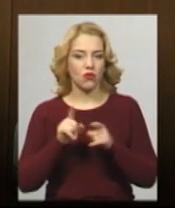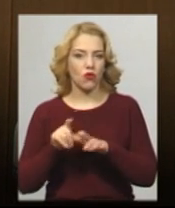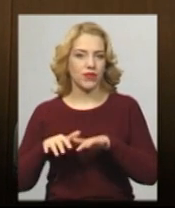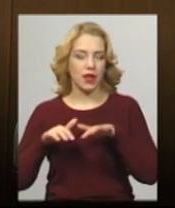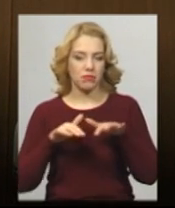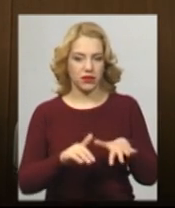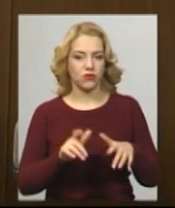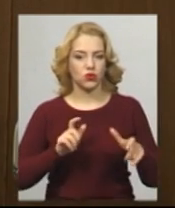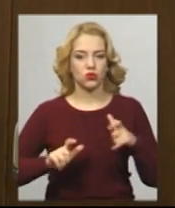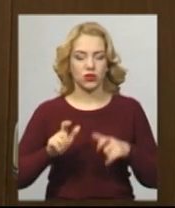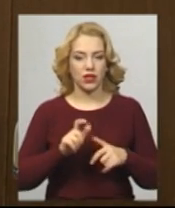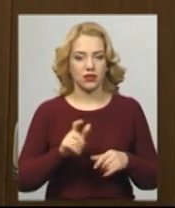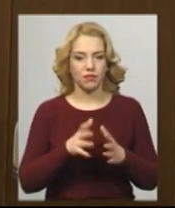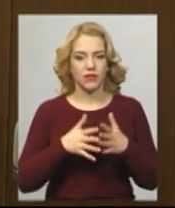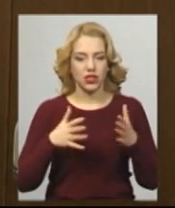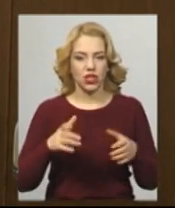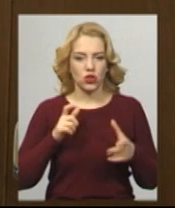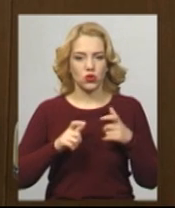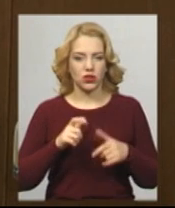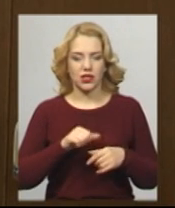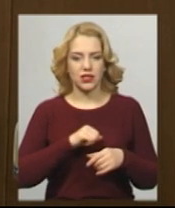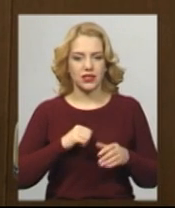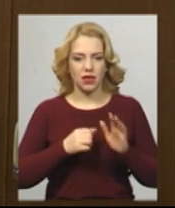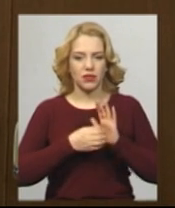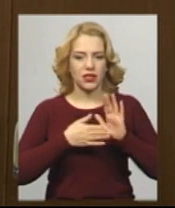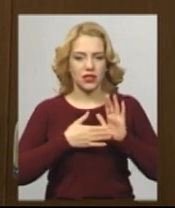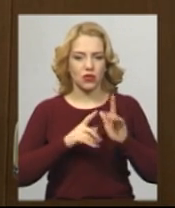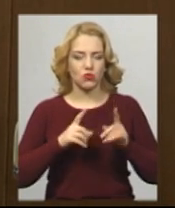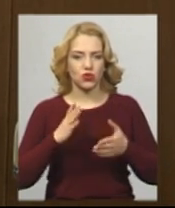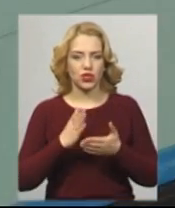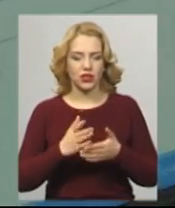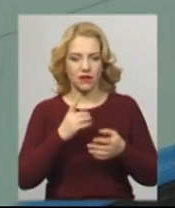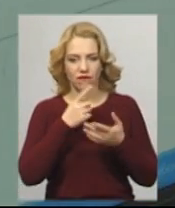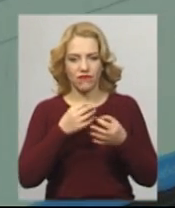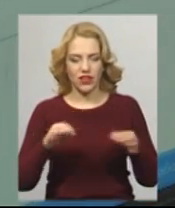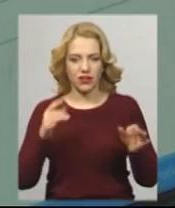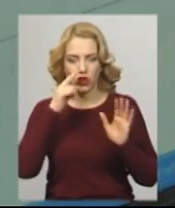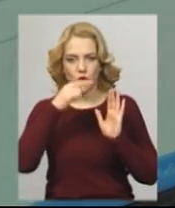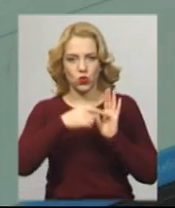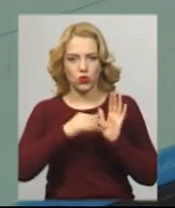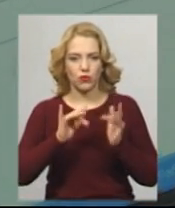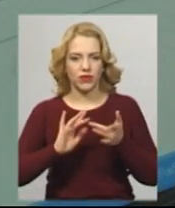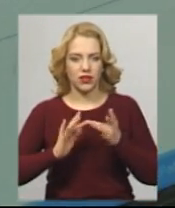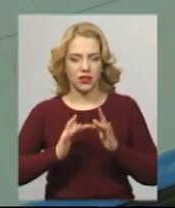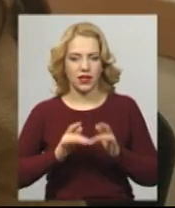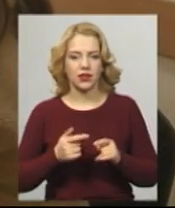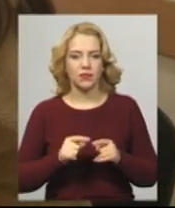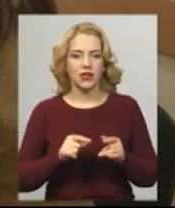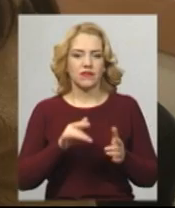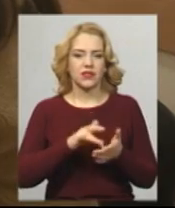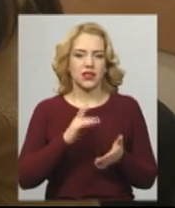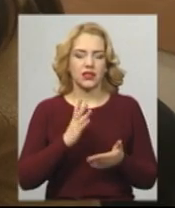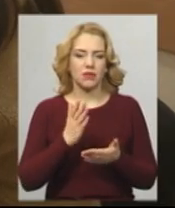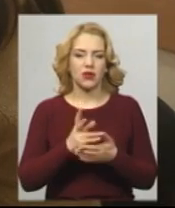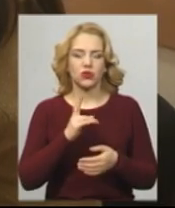студентів, і більшості студенти самі зараз реєструються, бо є доступ вільний до інтернету. У центрі реєструються вступники, які мають повну